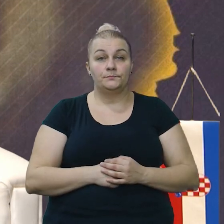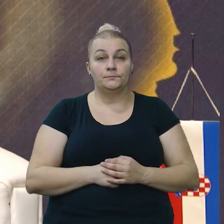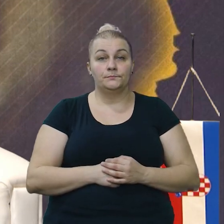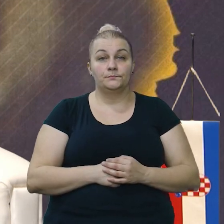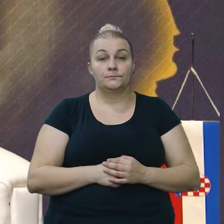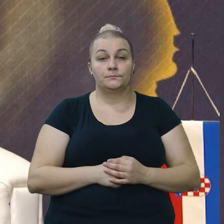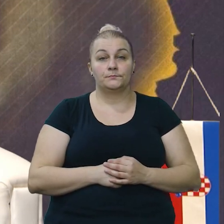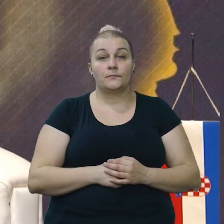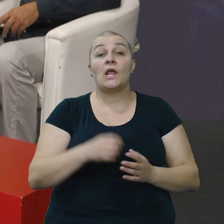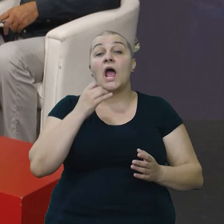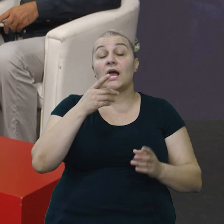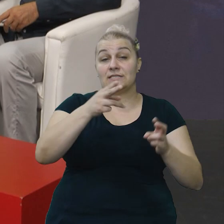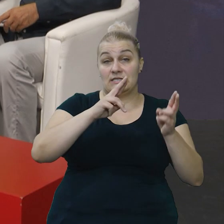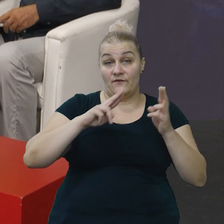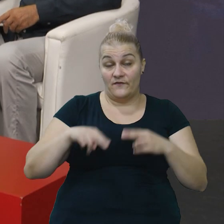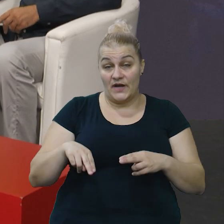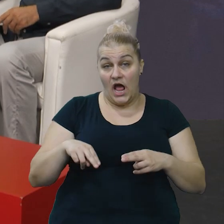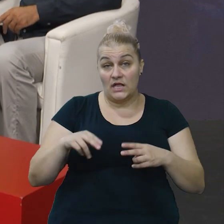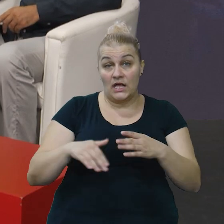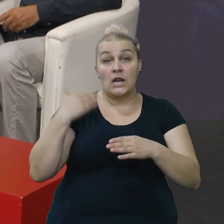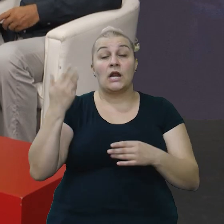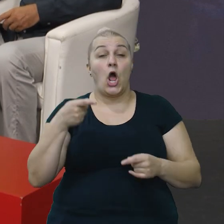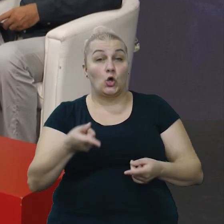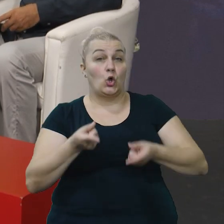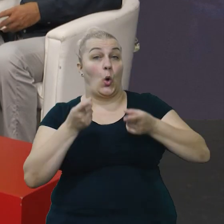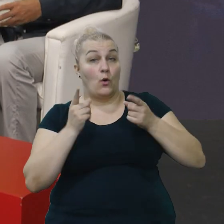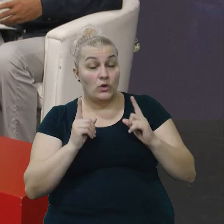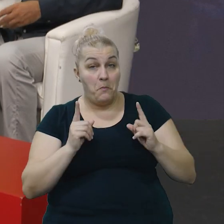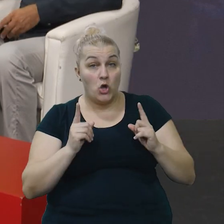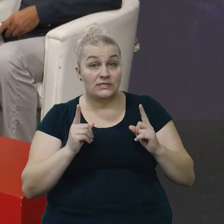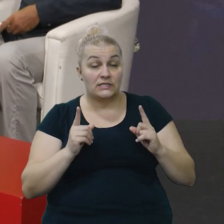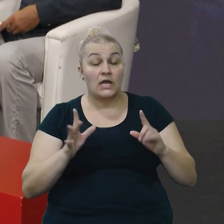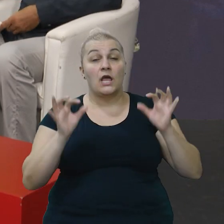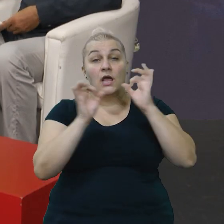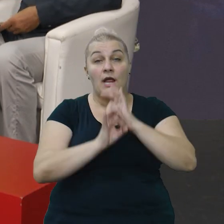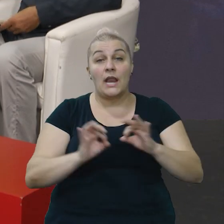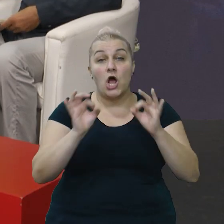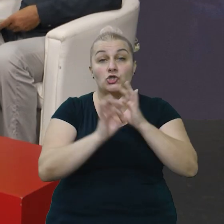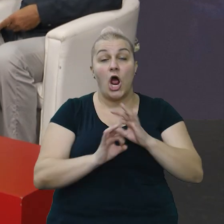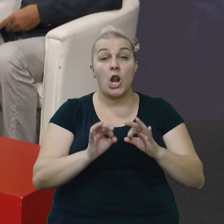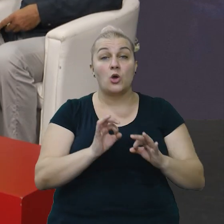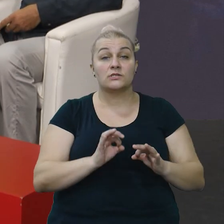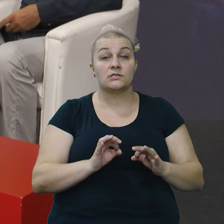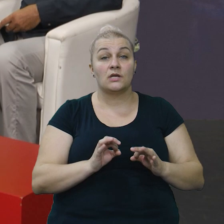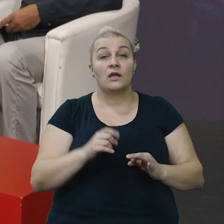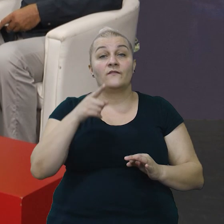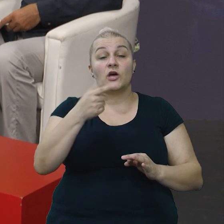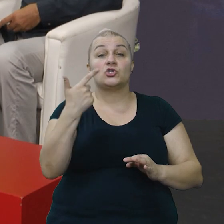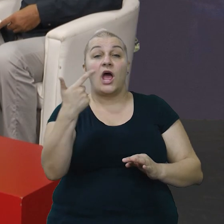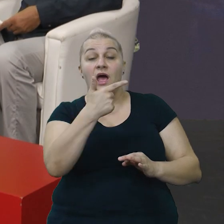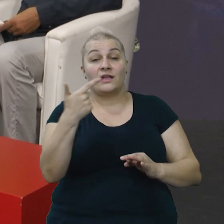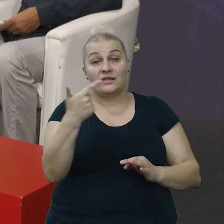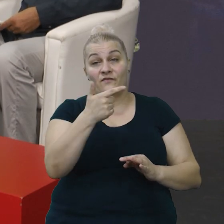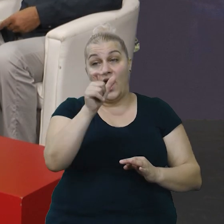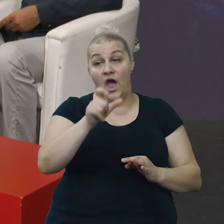Da, kad ste se vratili nakon toga u Imotski, nažalost, spoznaja dva vaša suborca,